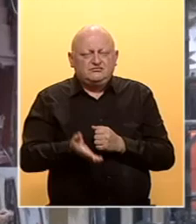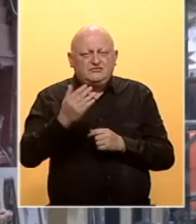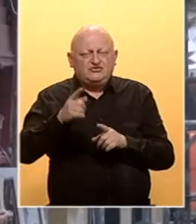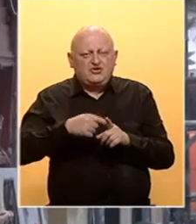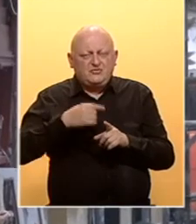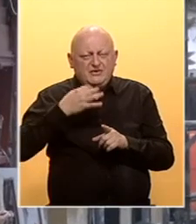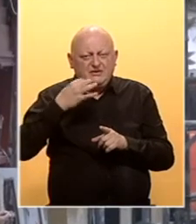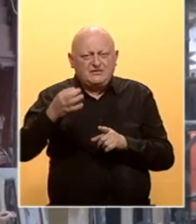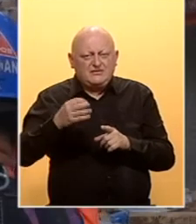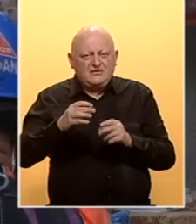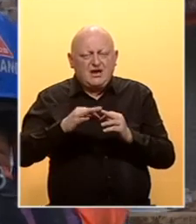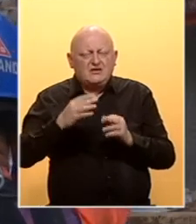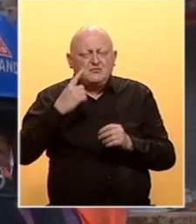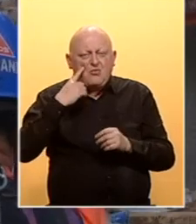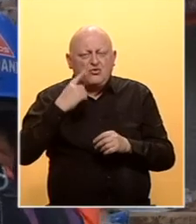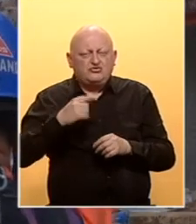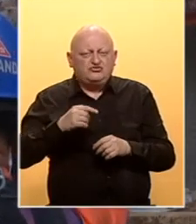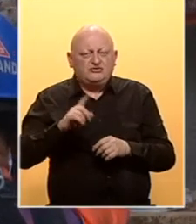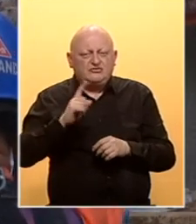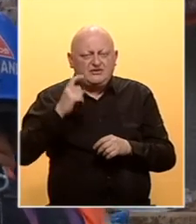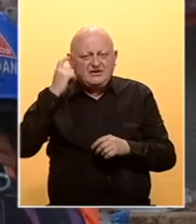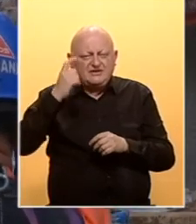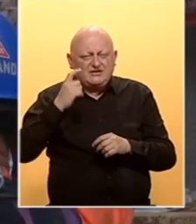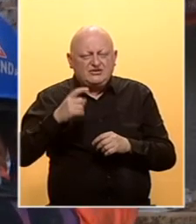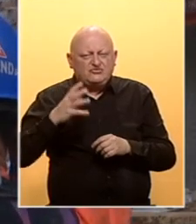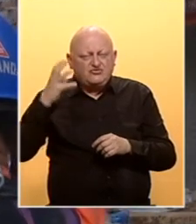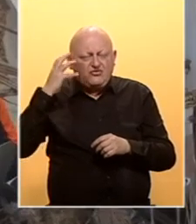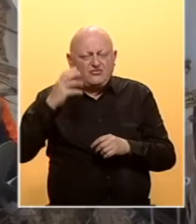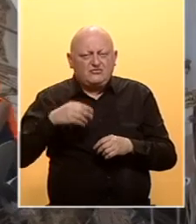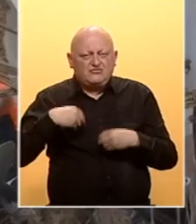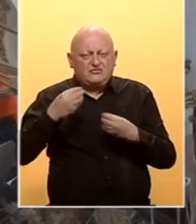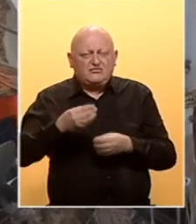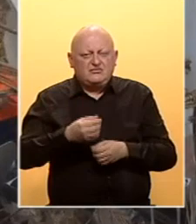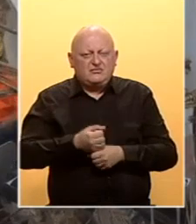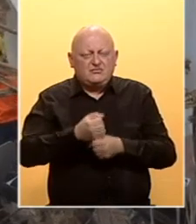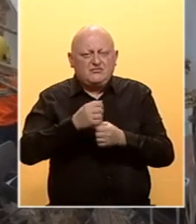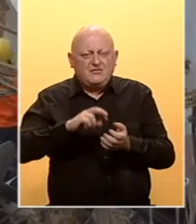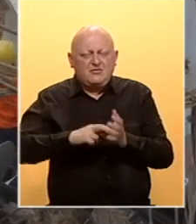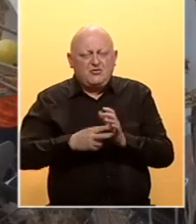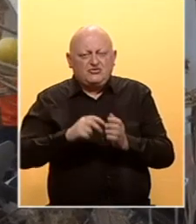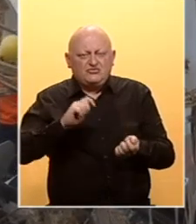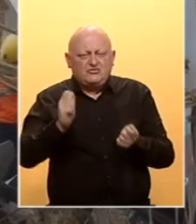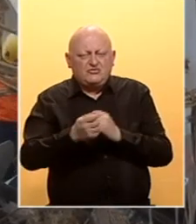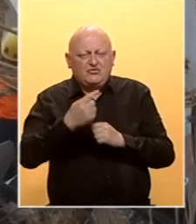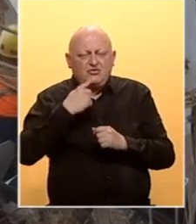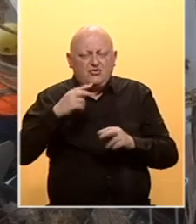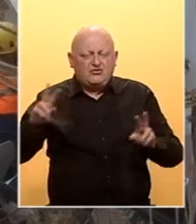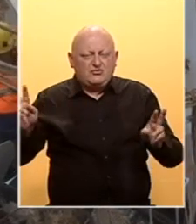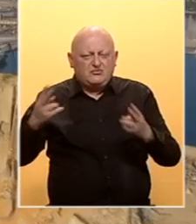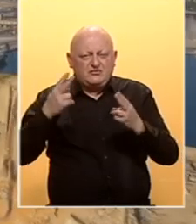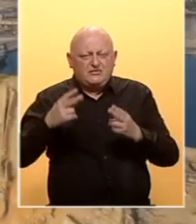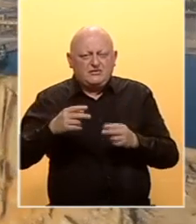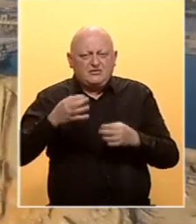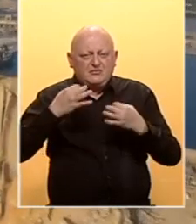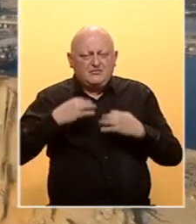od mjesec dana Adib je pokušavao da stvori nestranački kabinet. Iako je izrazio podršku političkim reformama na koje je pozvao francuski